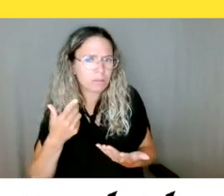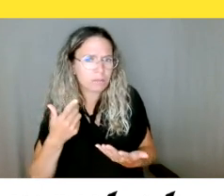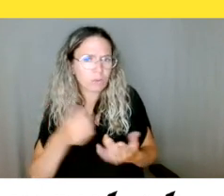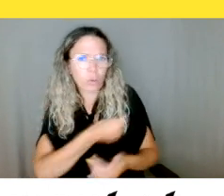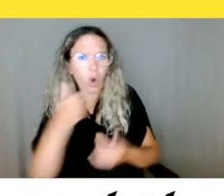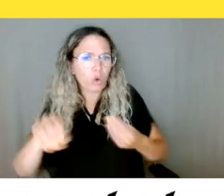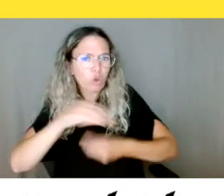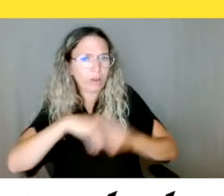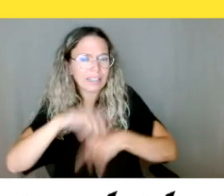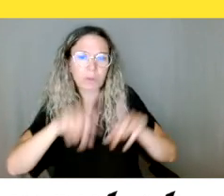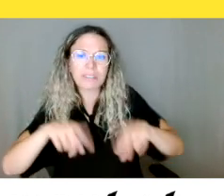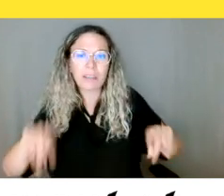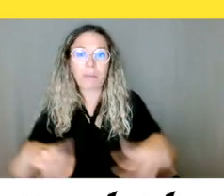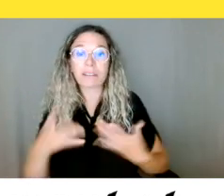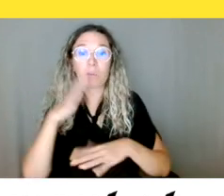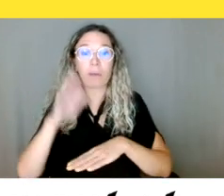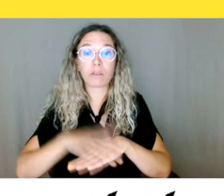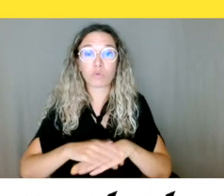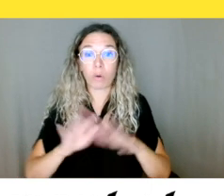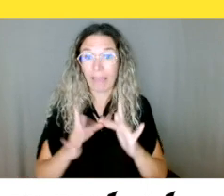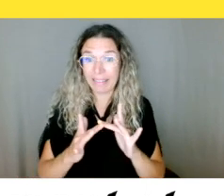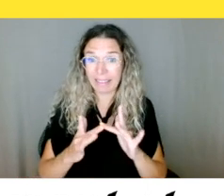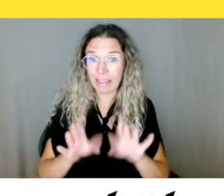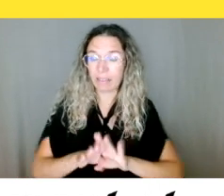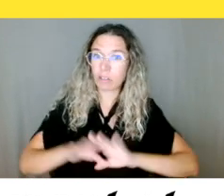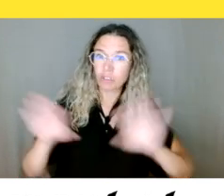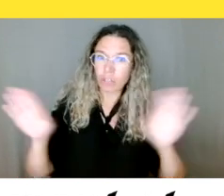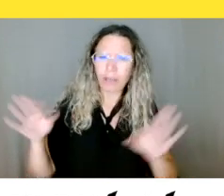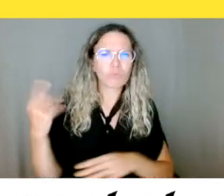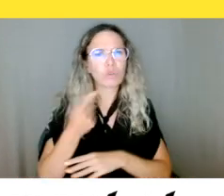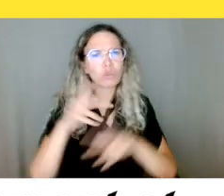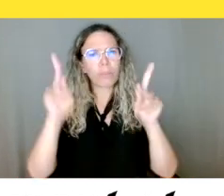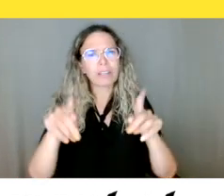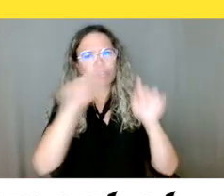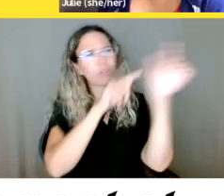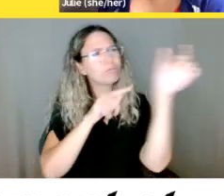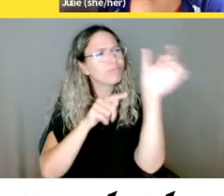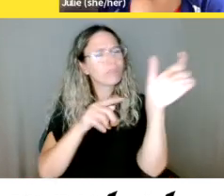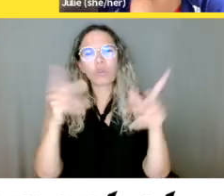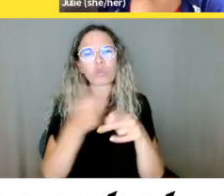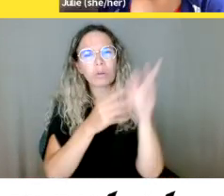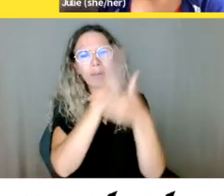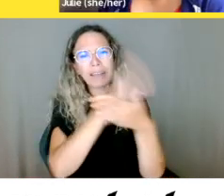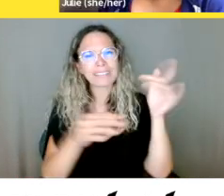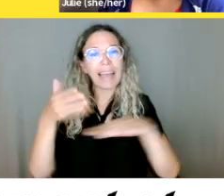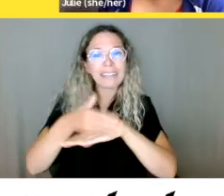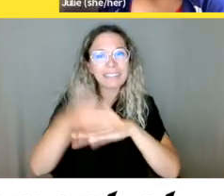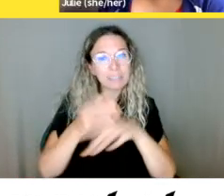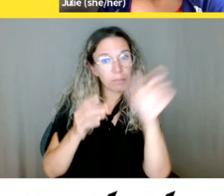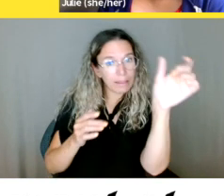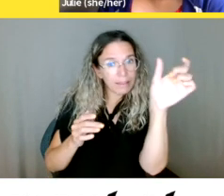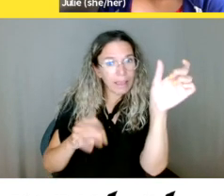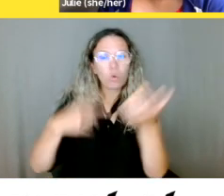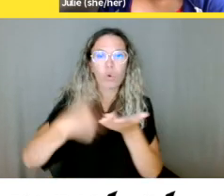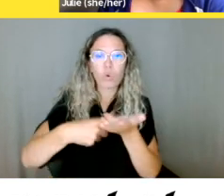accessibilité où on peut laisser des commentaires ou avoir de l'aide. OK, oui. Oui, c'en